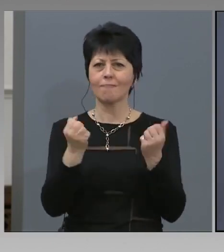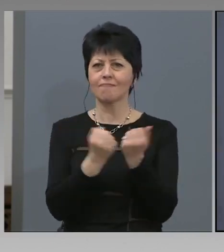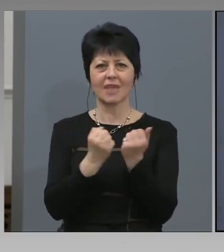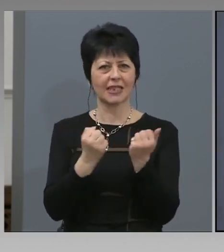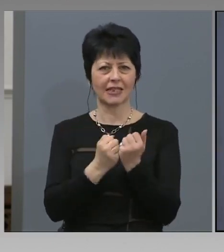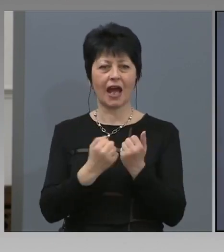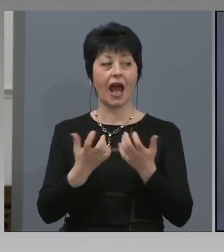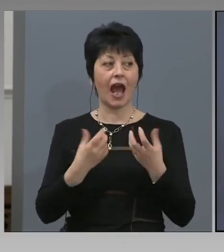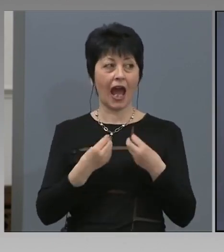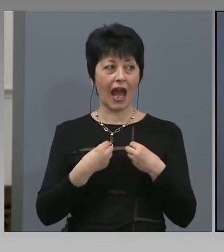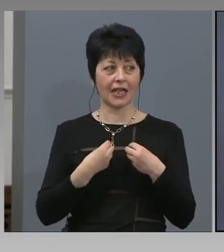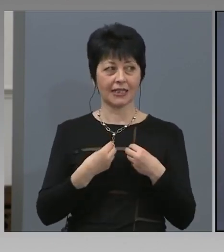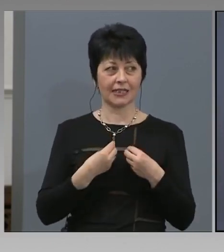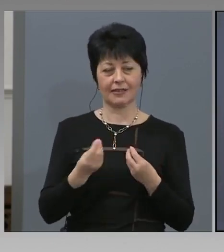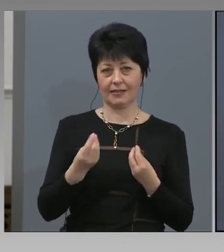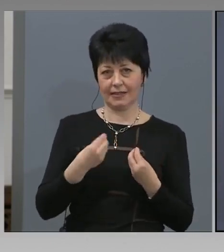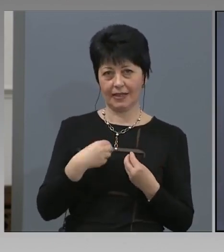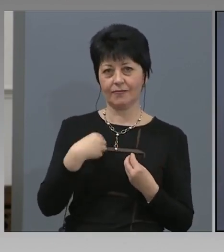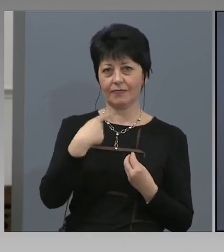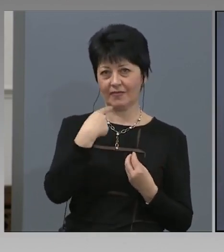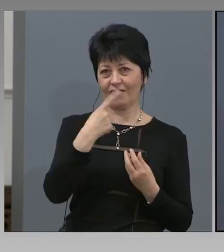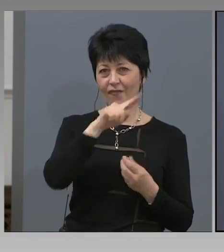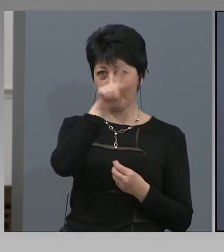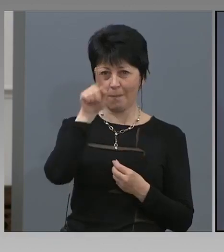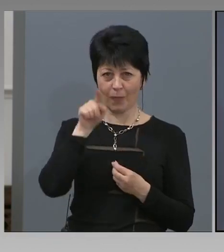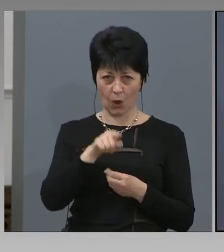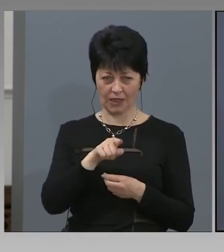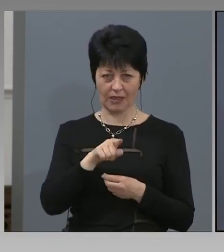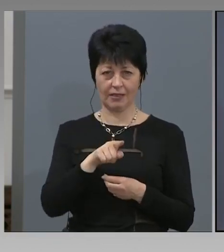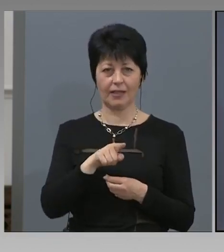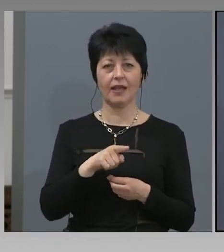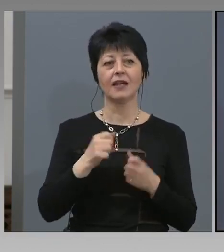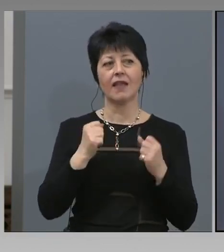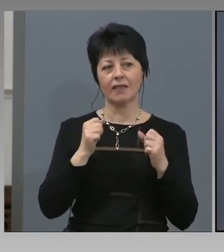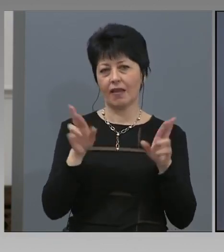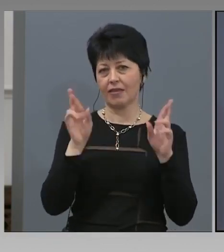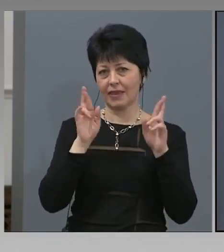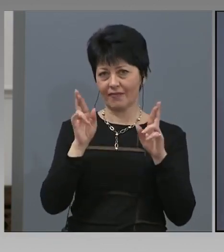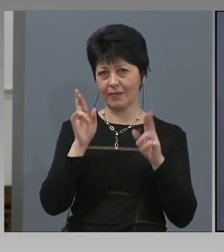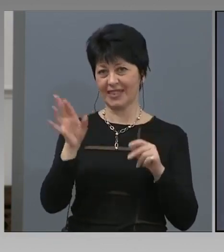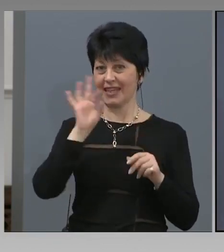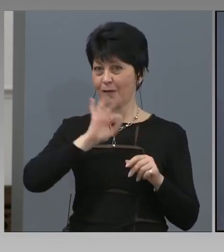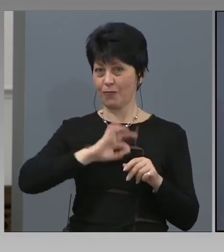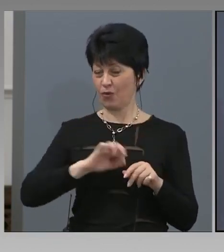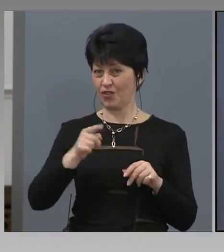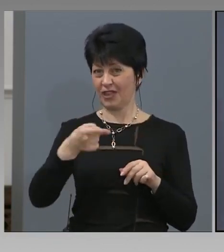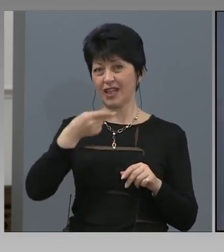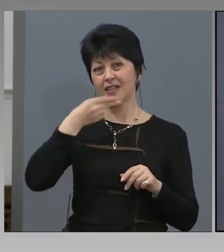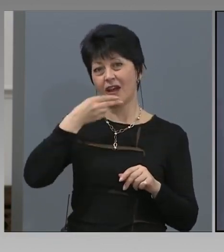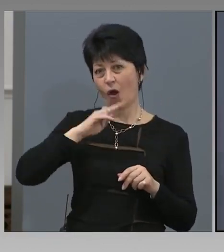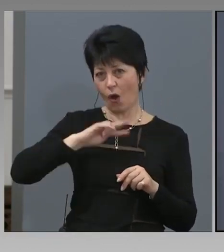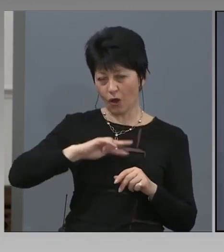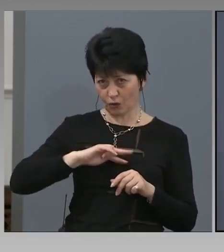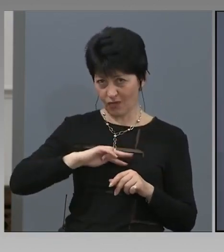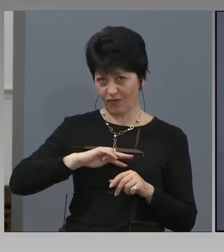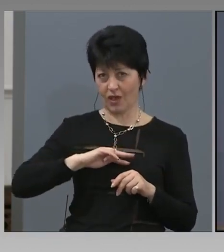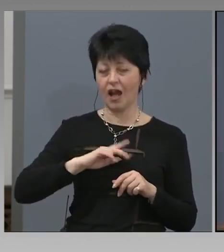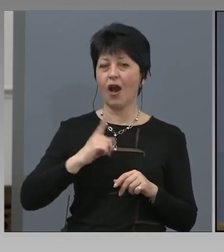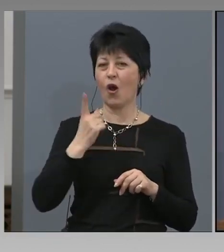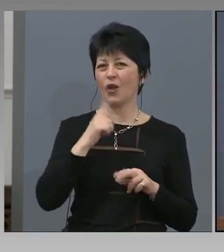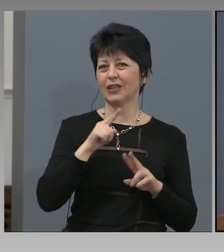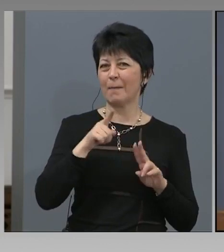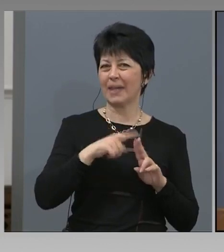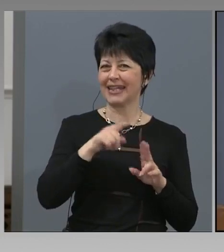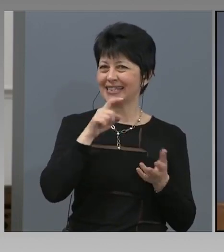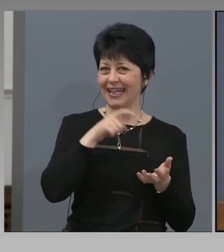съм си задал въпросите отнес в писмен вид до вашето ведомство. Надявам се да получа отговор. Въпреки, че от вашия процентър ме пратиха да ви питам